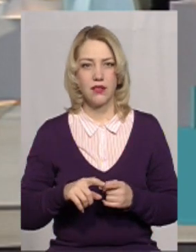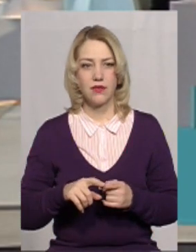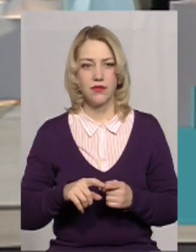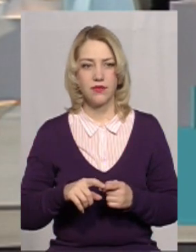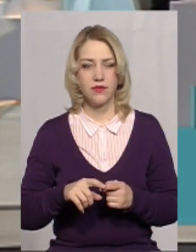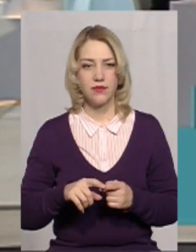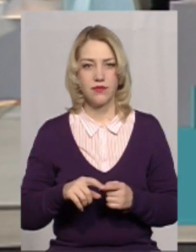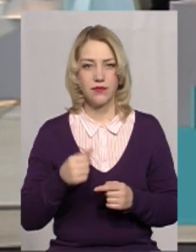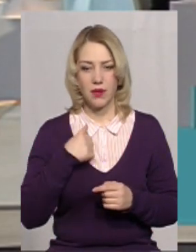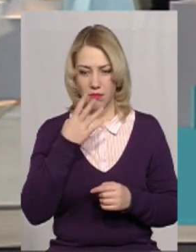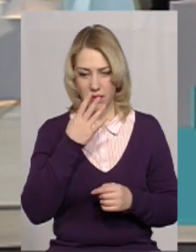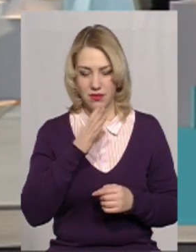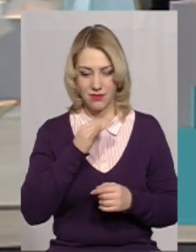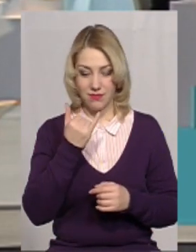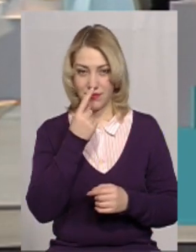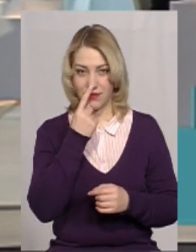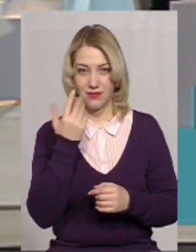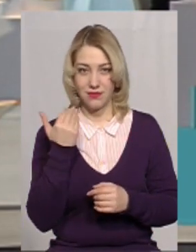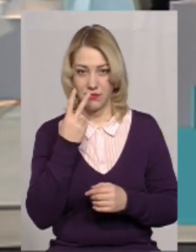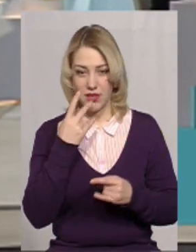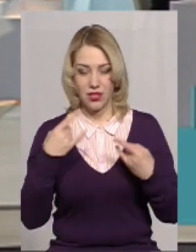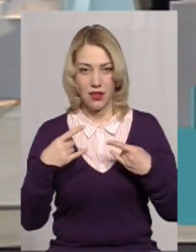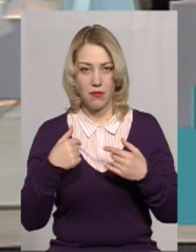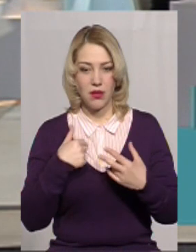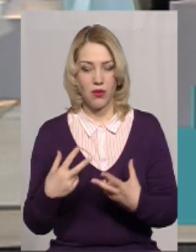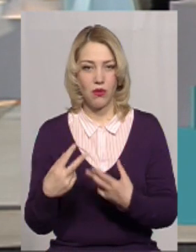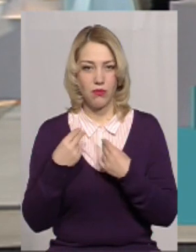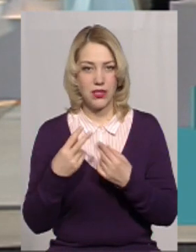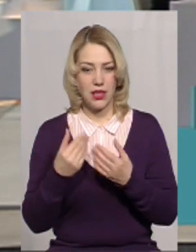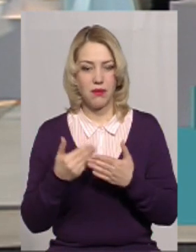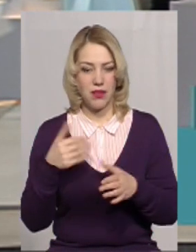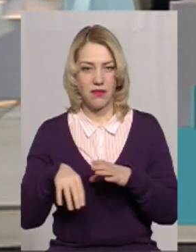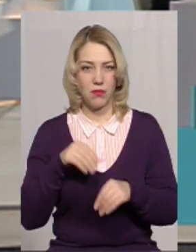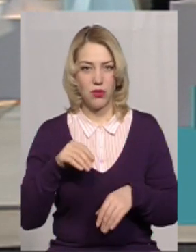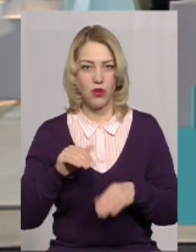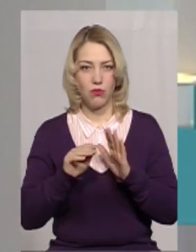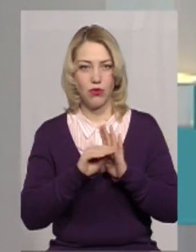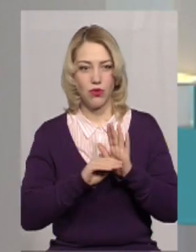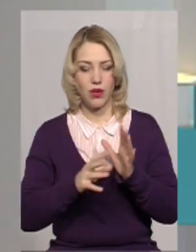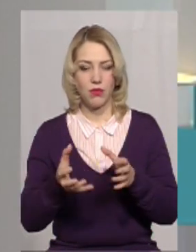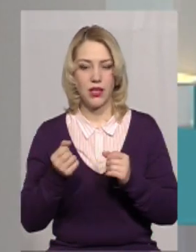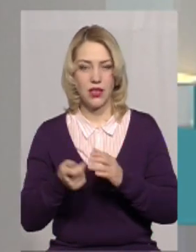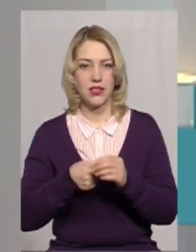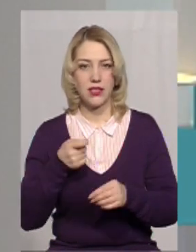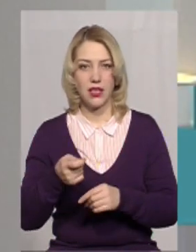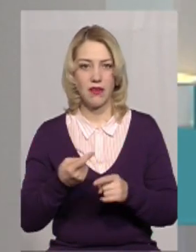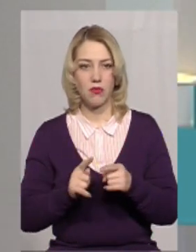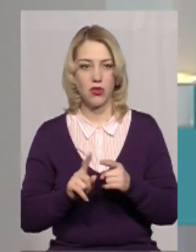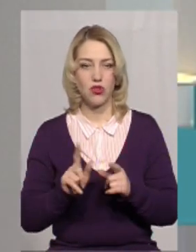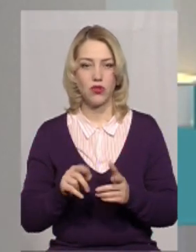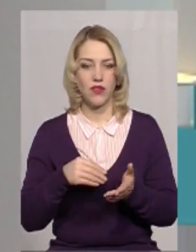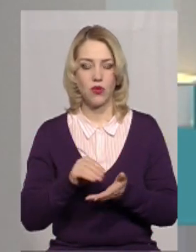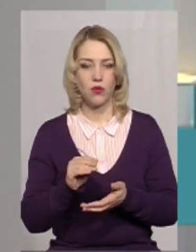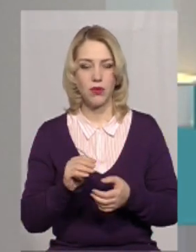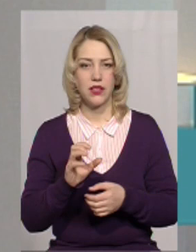неожиданно побачила на екрані, дуже обіцяла мені передвідборні програми і прийняла заяву про те, що вона купить